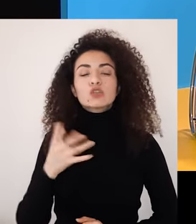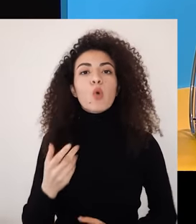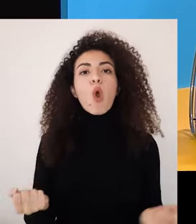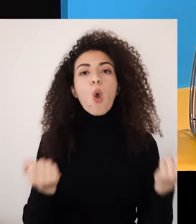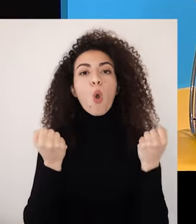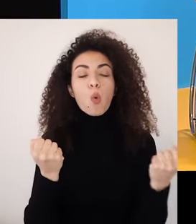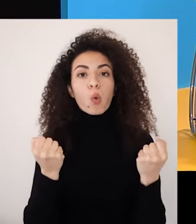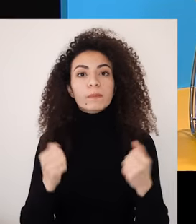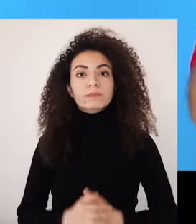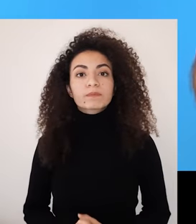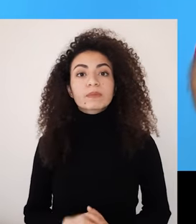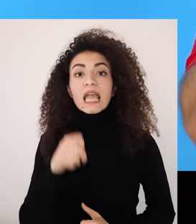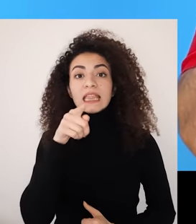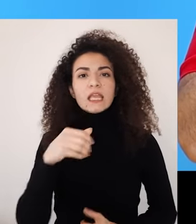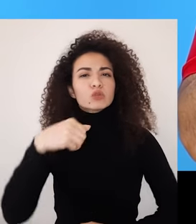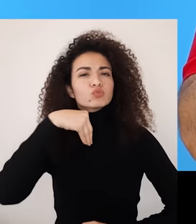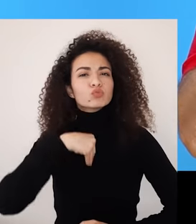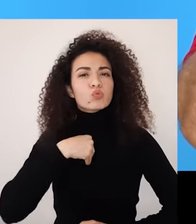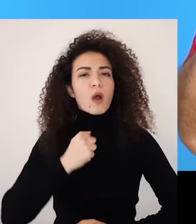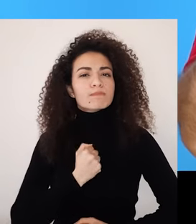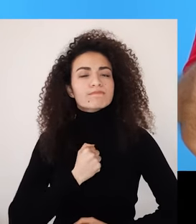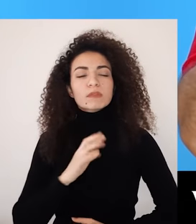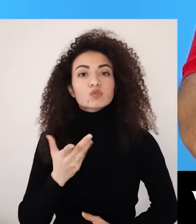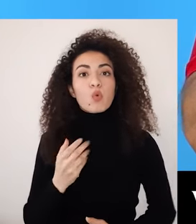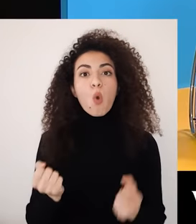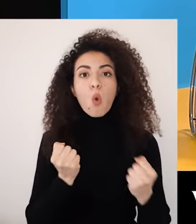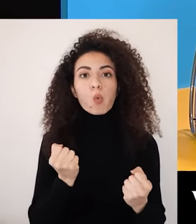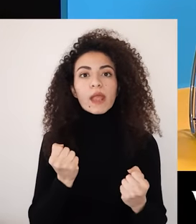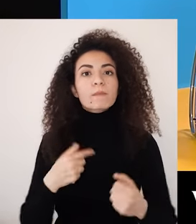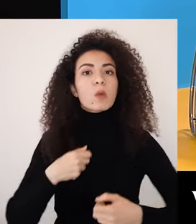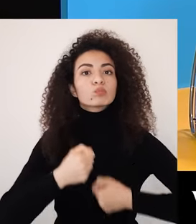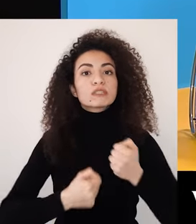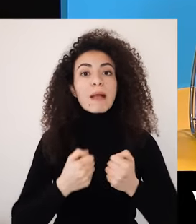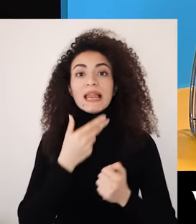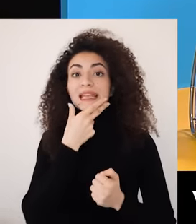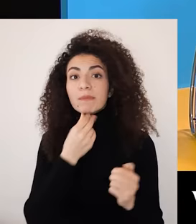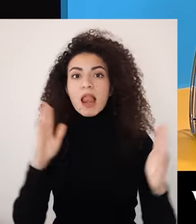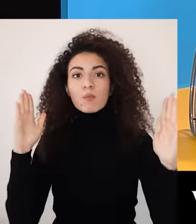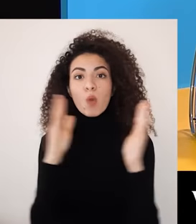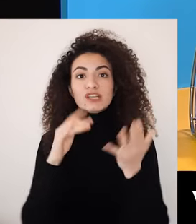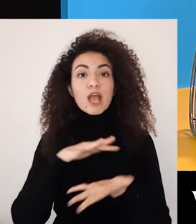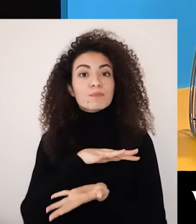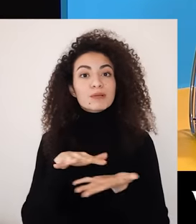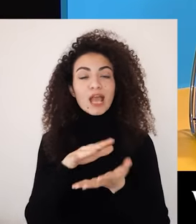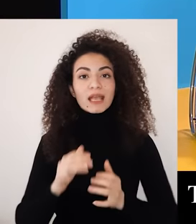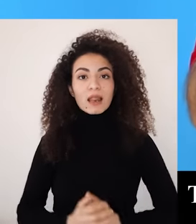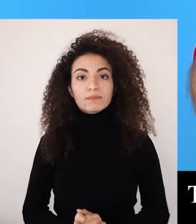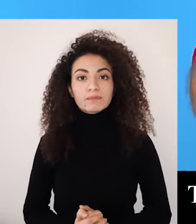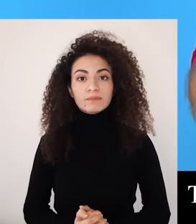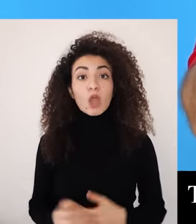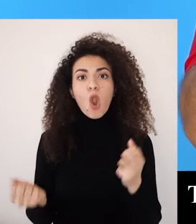مفتاح كنت عم بتنبشي عنه هل قمت بقراءة أو بحث سمح لك بإيجاد إيجابات أم عناصر حلول؟